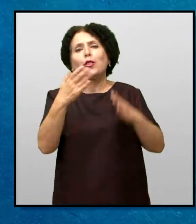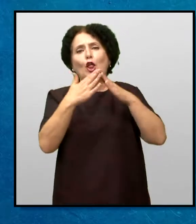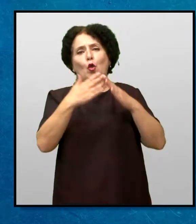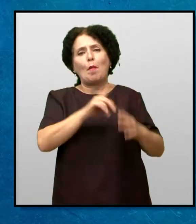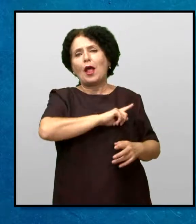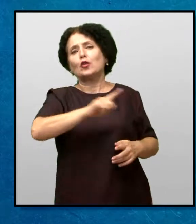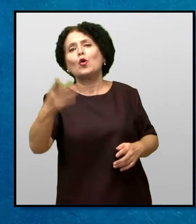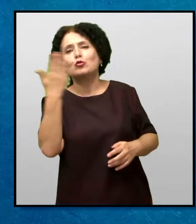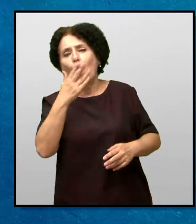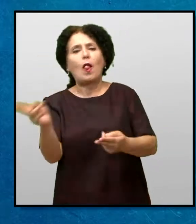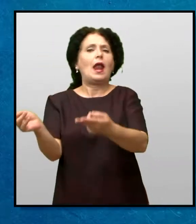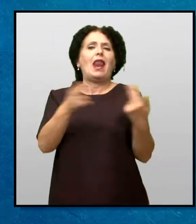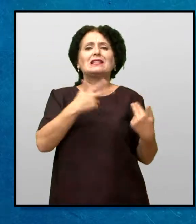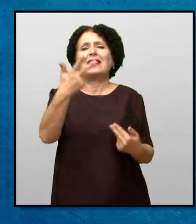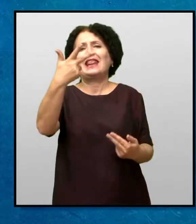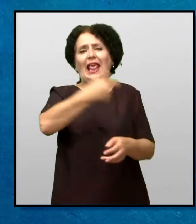училиштетото дома